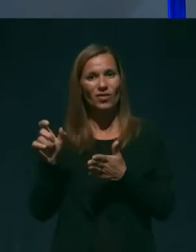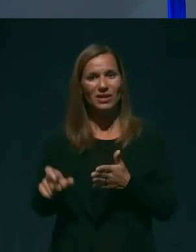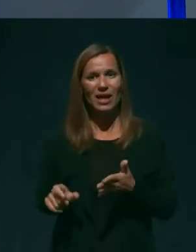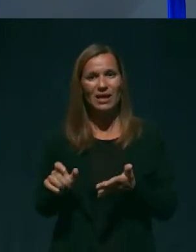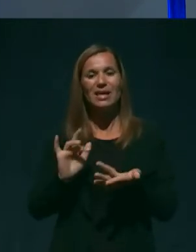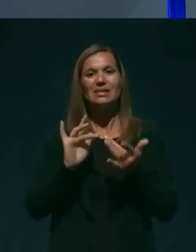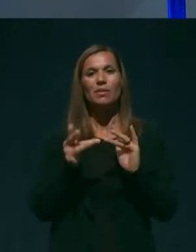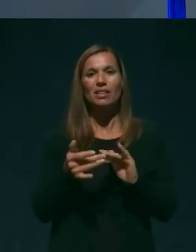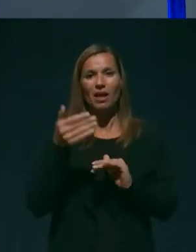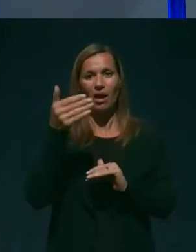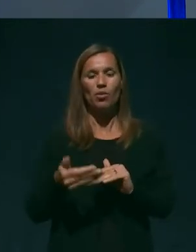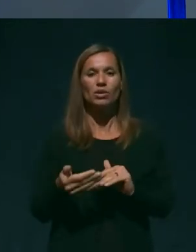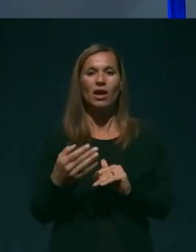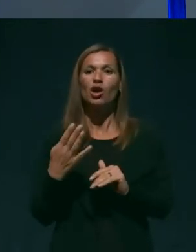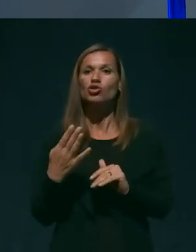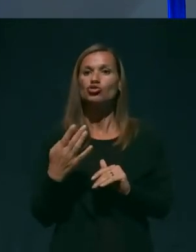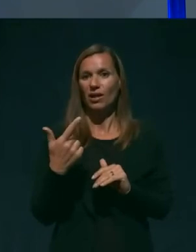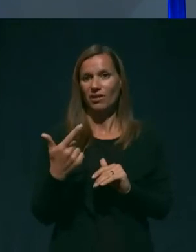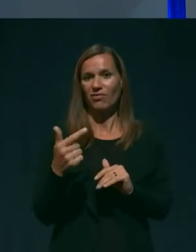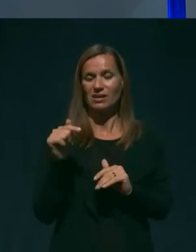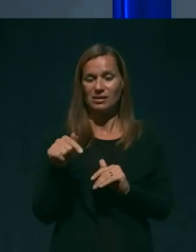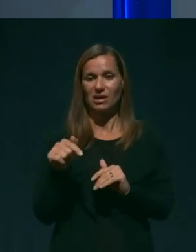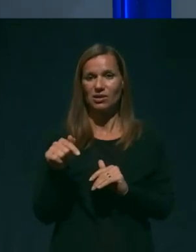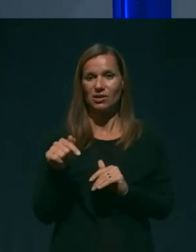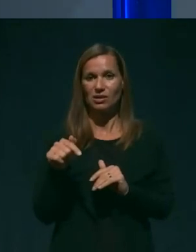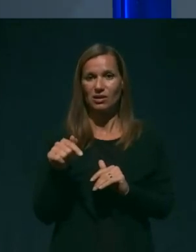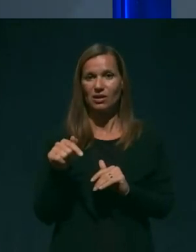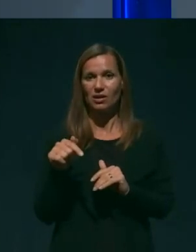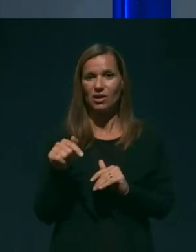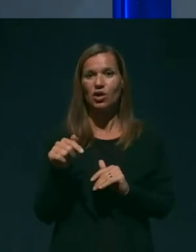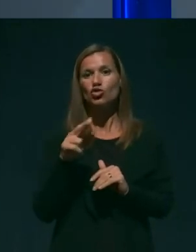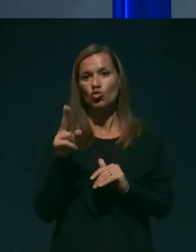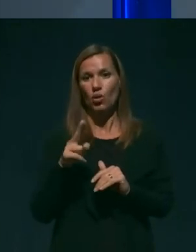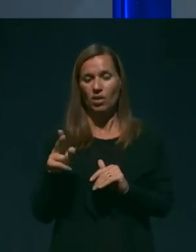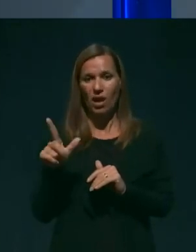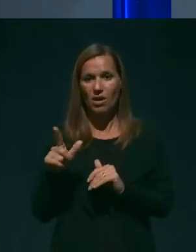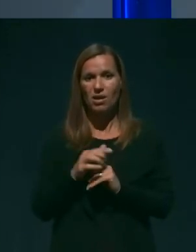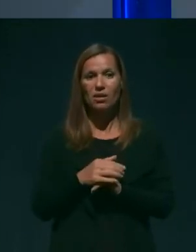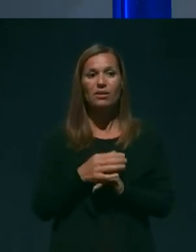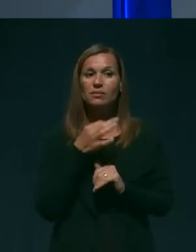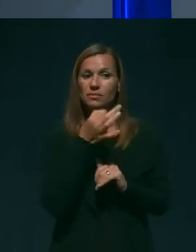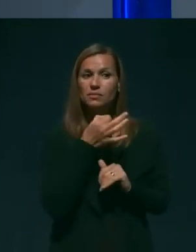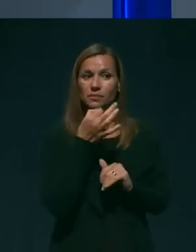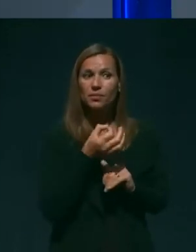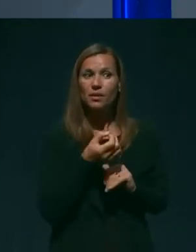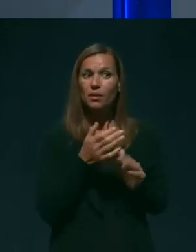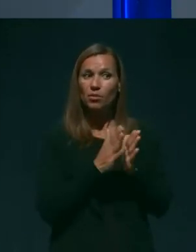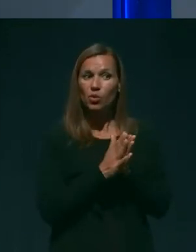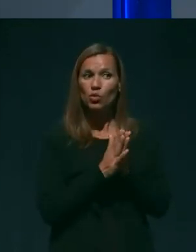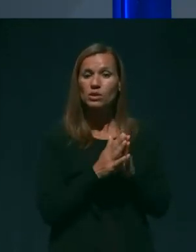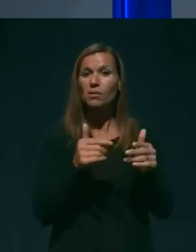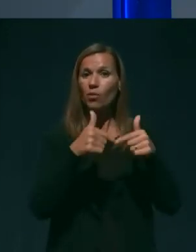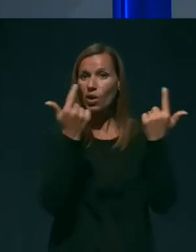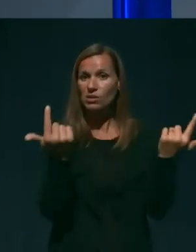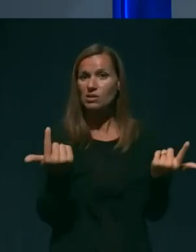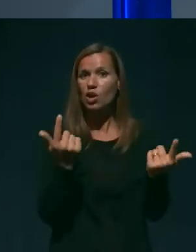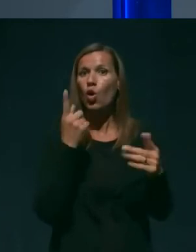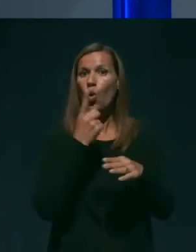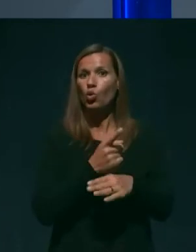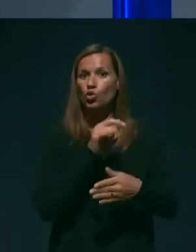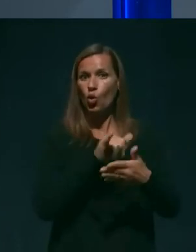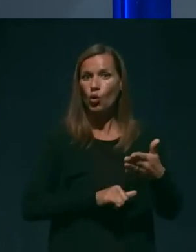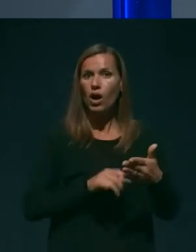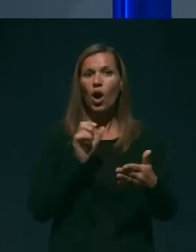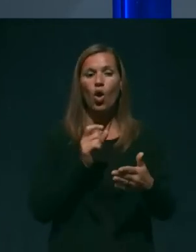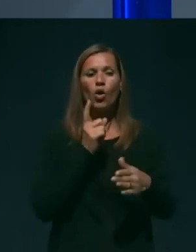portala Žurnal 24, sprašuje tole. Prosil bi vas za pojasnilo odloka o odrejanju